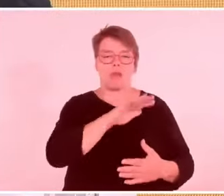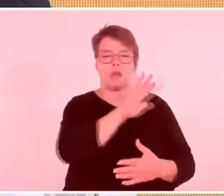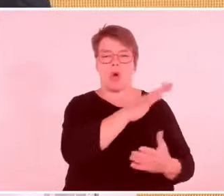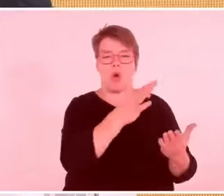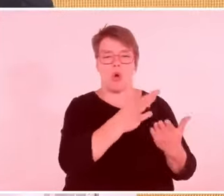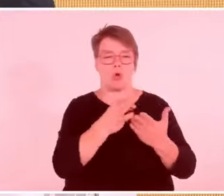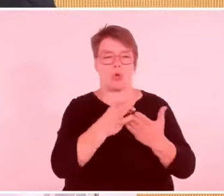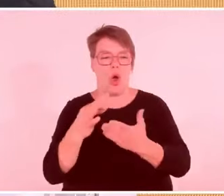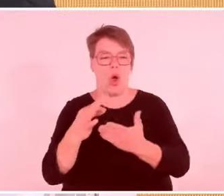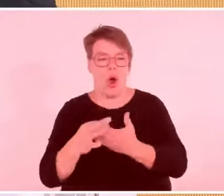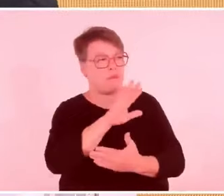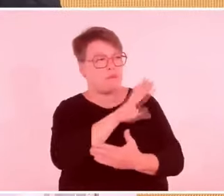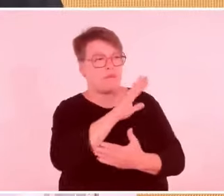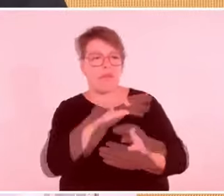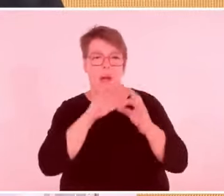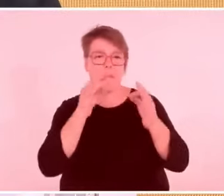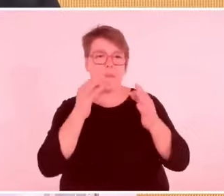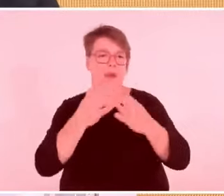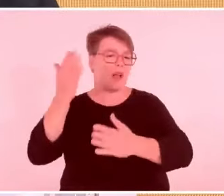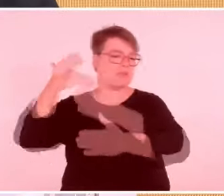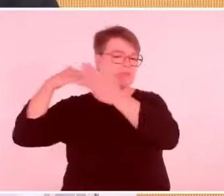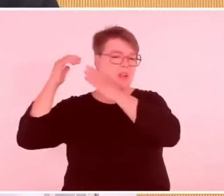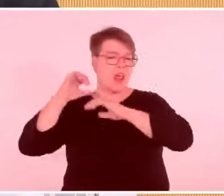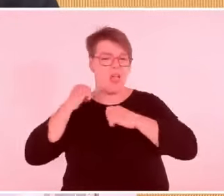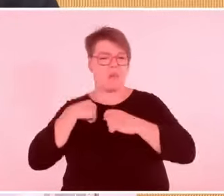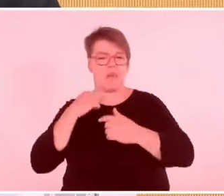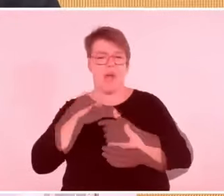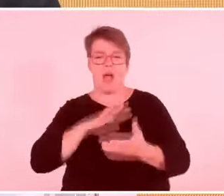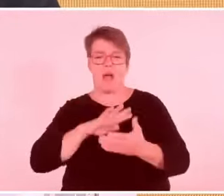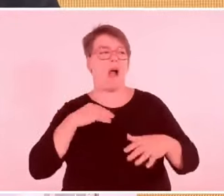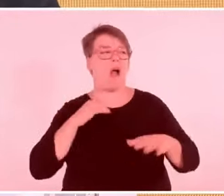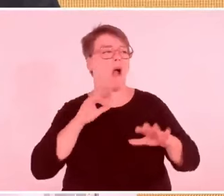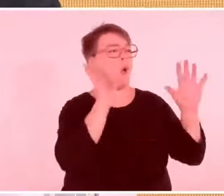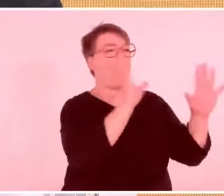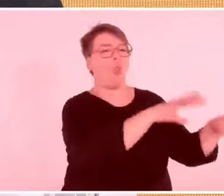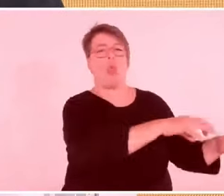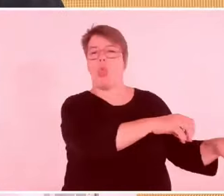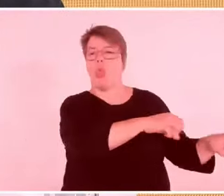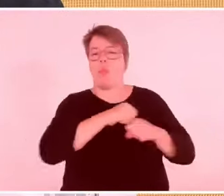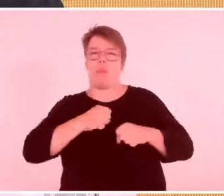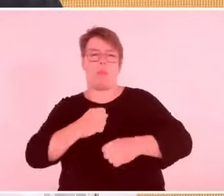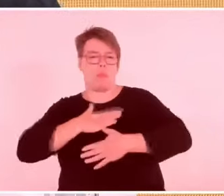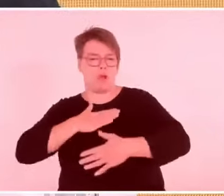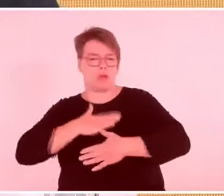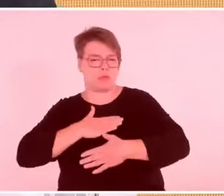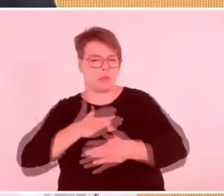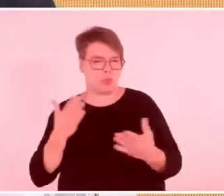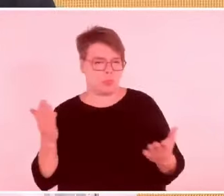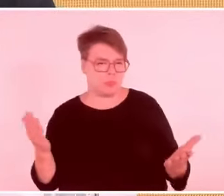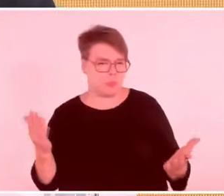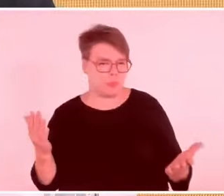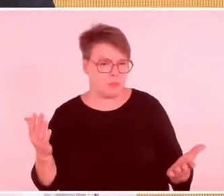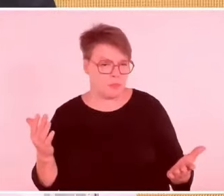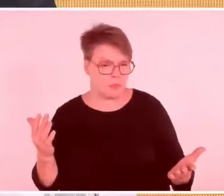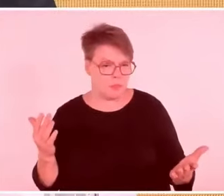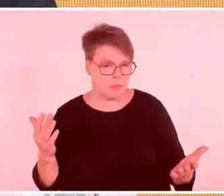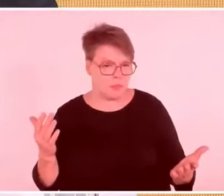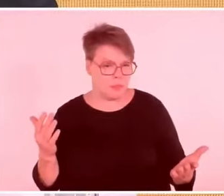wurde gesprochen von Land for Peace, Land gegen Frieden, von einer Zwei-Staaten-Lösung, oder selbst die